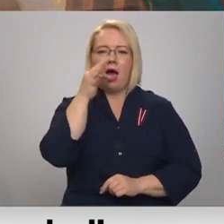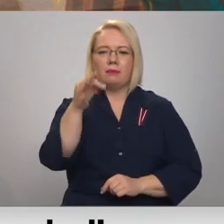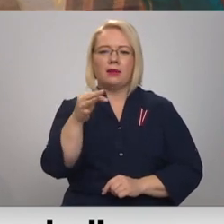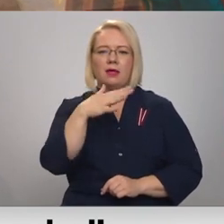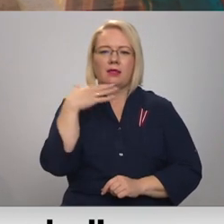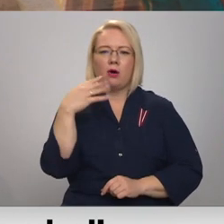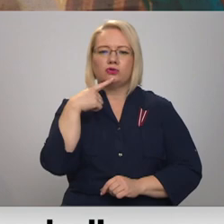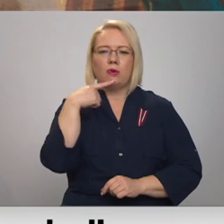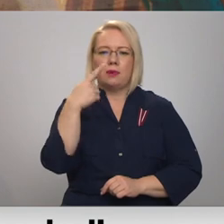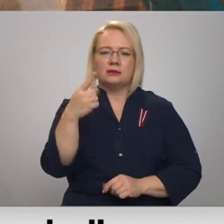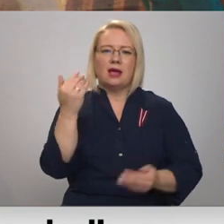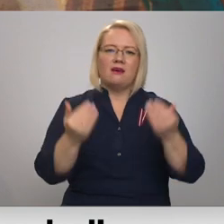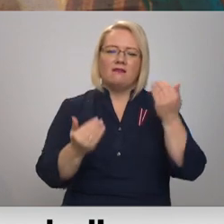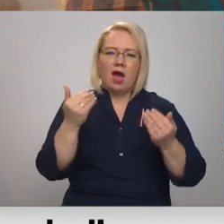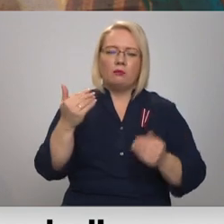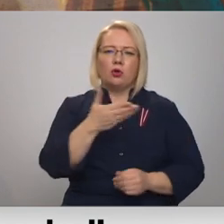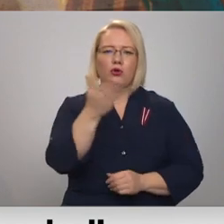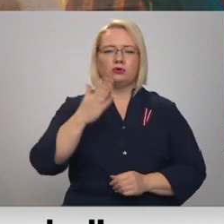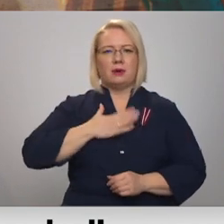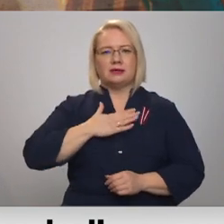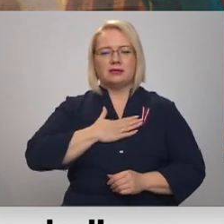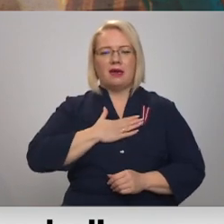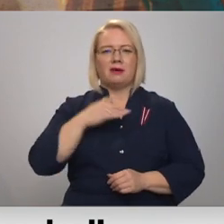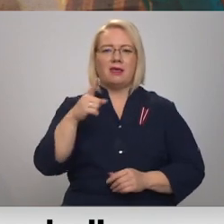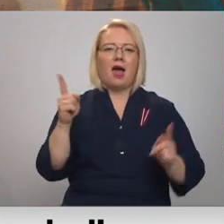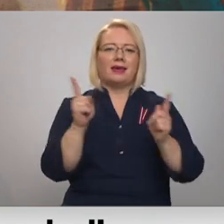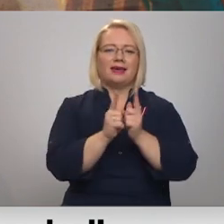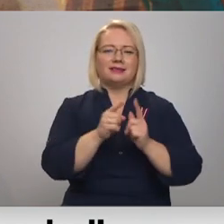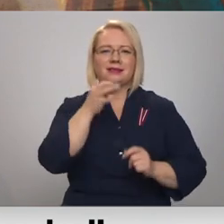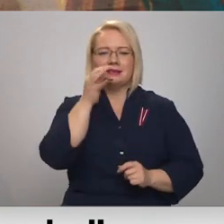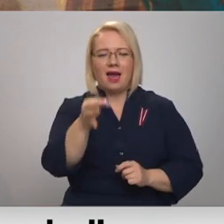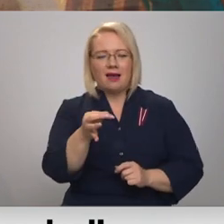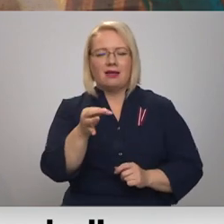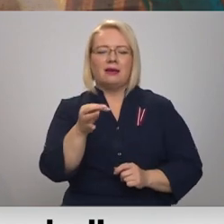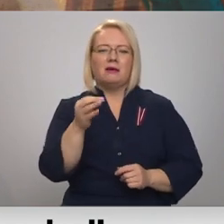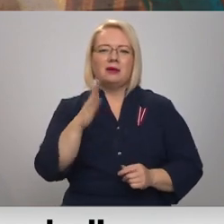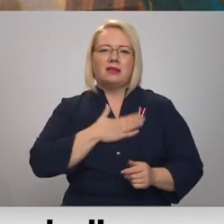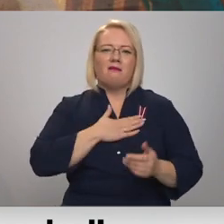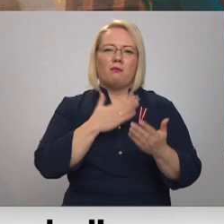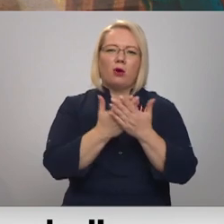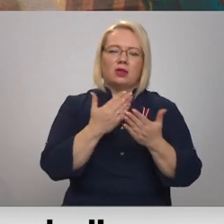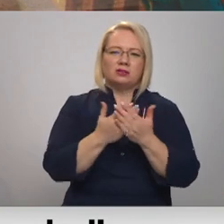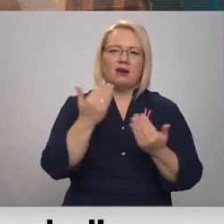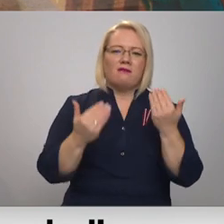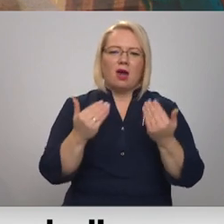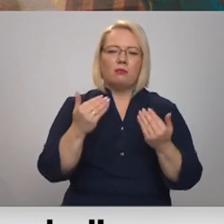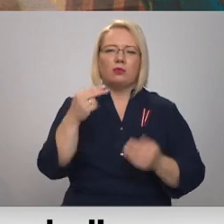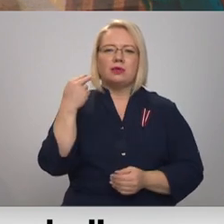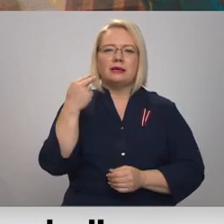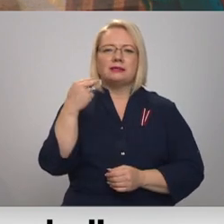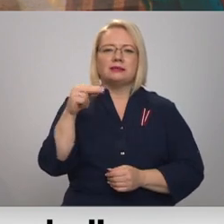izteikt, bet varbūt tad, ja jūs par sevi tā pieticīgi, par savu motivāciju, tad varbūt par Valde Zatlera šo